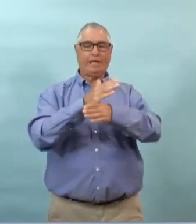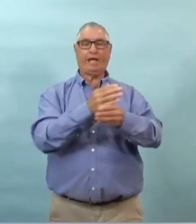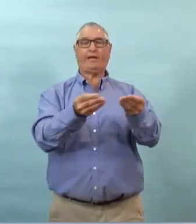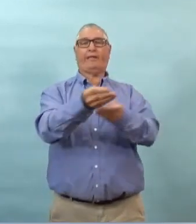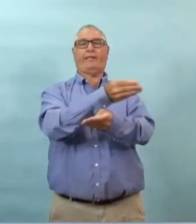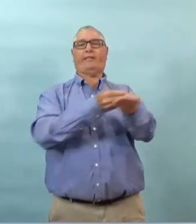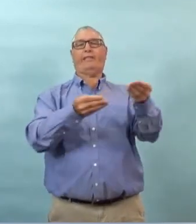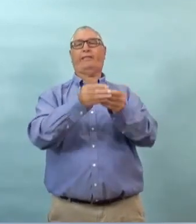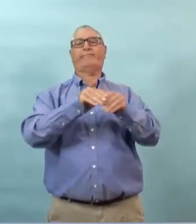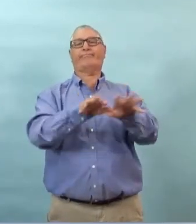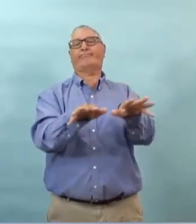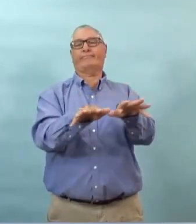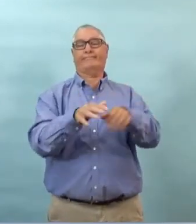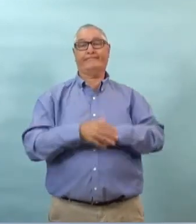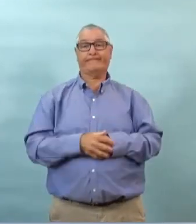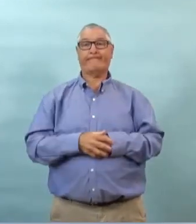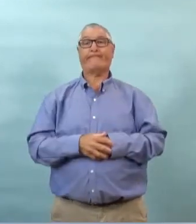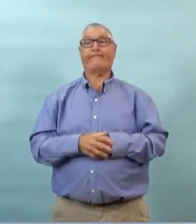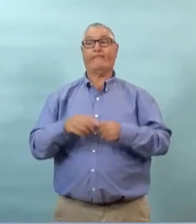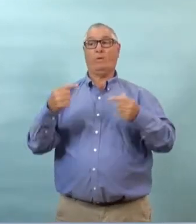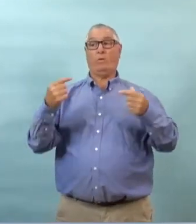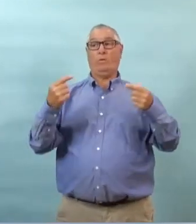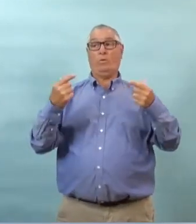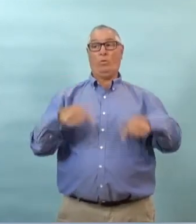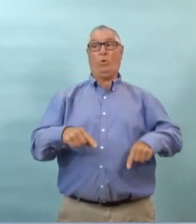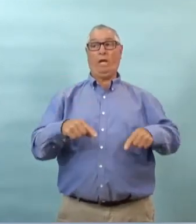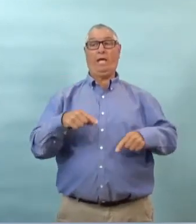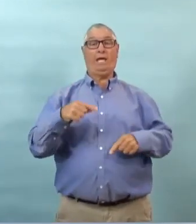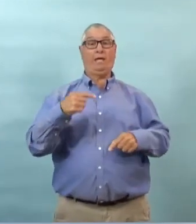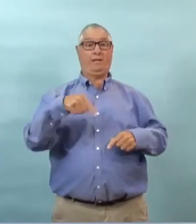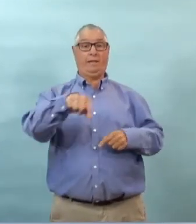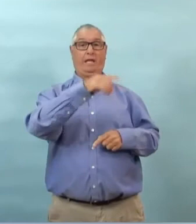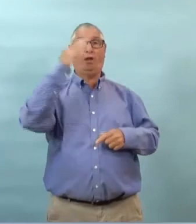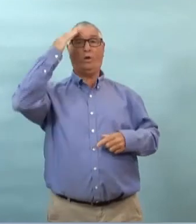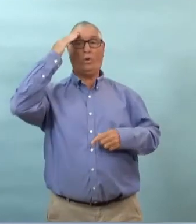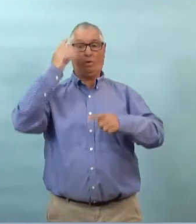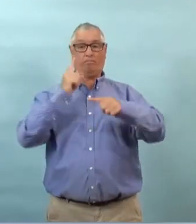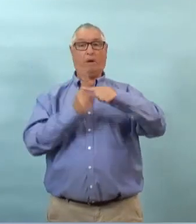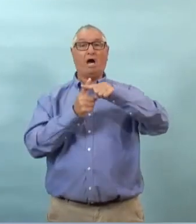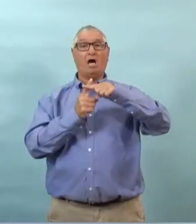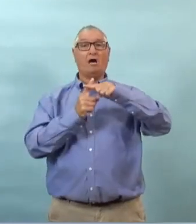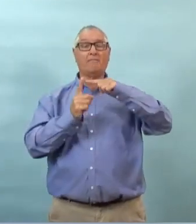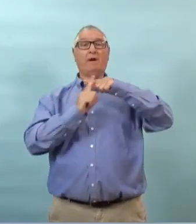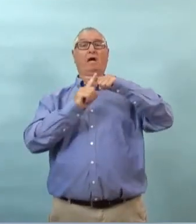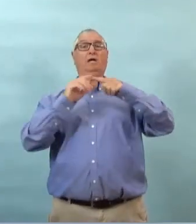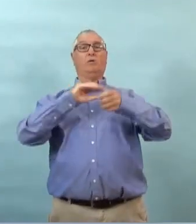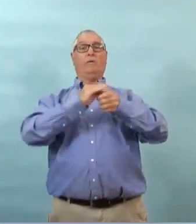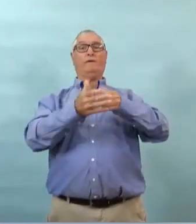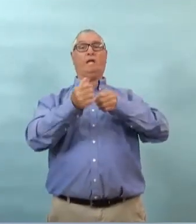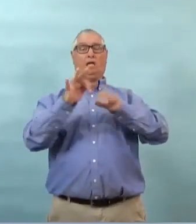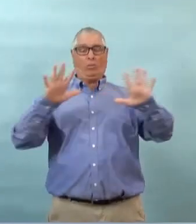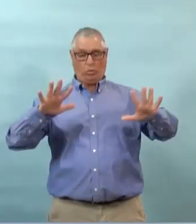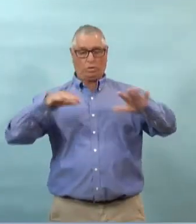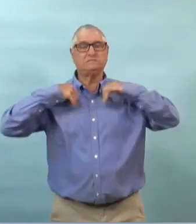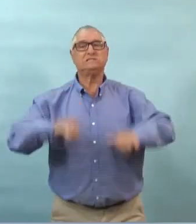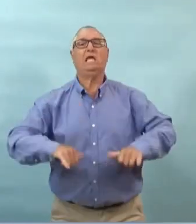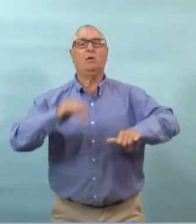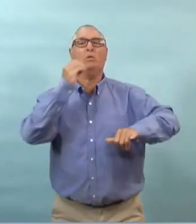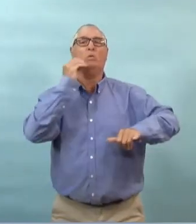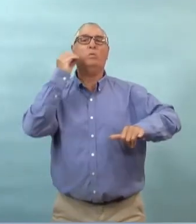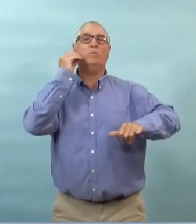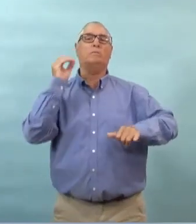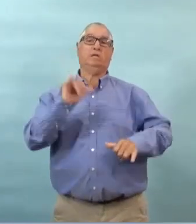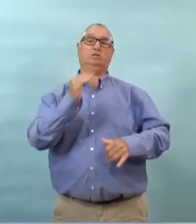sont liés à des contacts rapprochés souvent dans la même maison et une fois que c'est identifié ces personnes là ont et se sont conformés aux